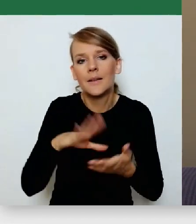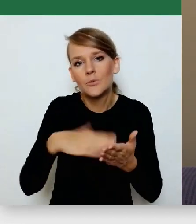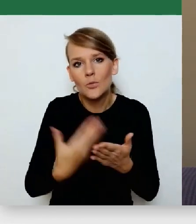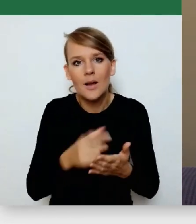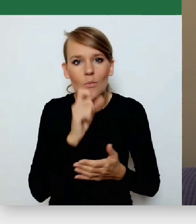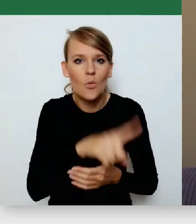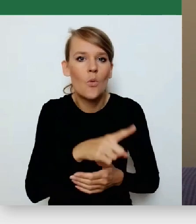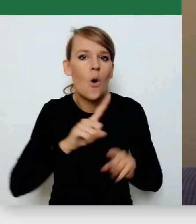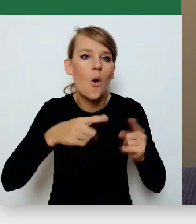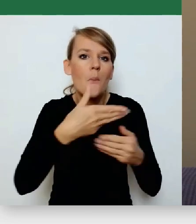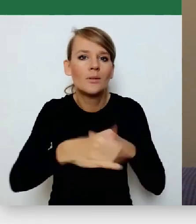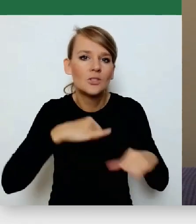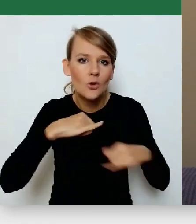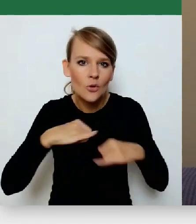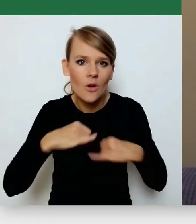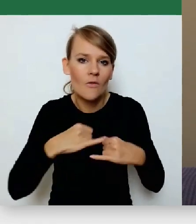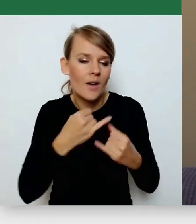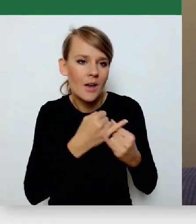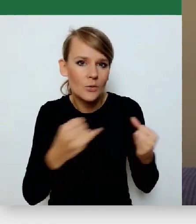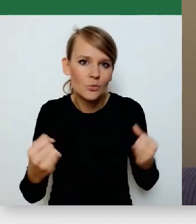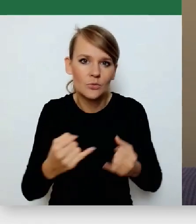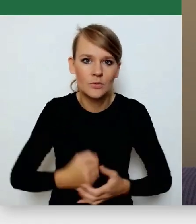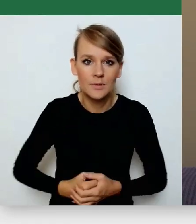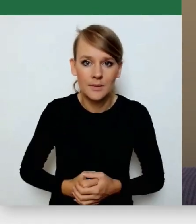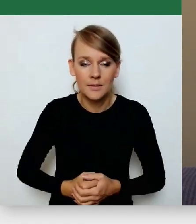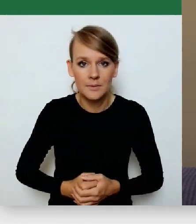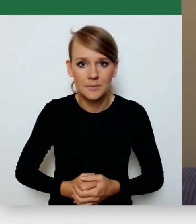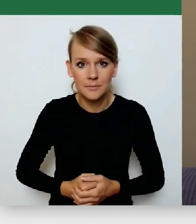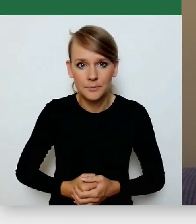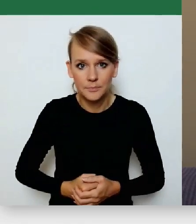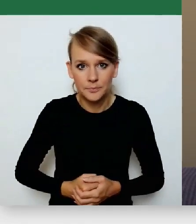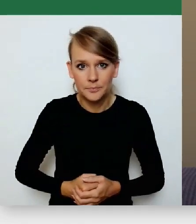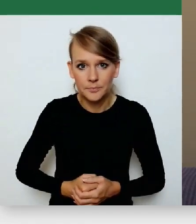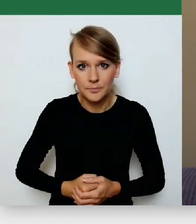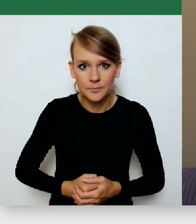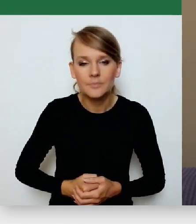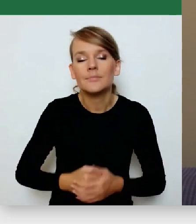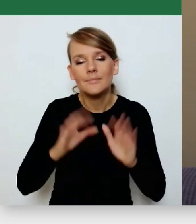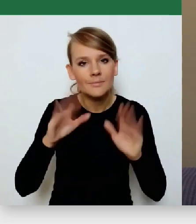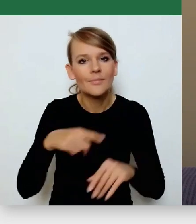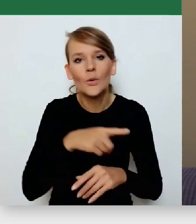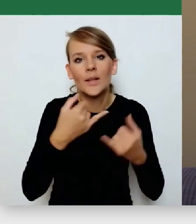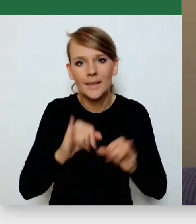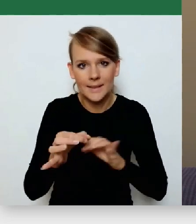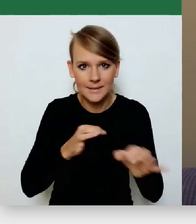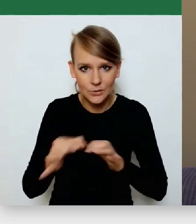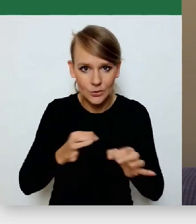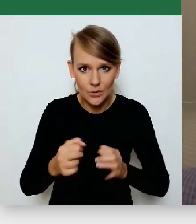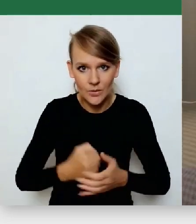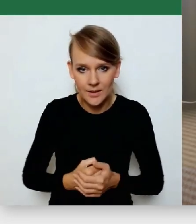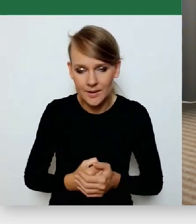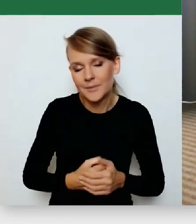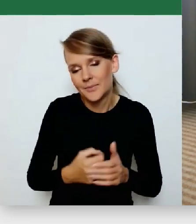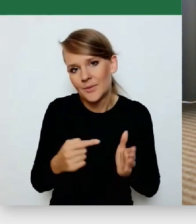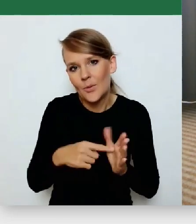no głównie może krytyką, ale dobrze, no ta krytyka jest dobra, czy też polityką, to jest zupełnie inna historia. To tyle na początek,